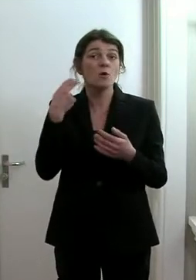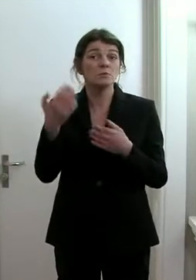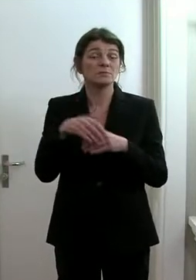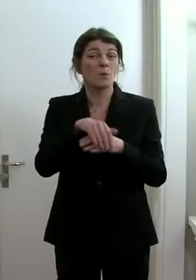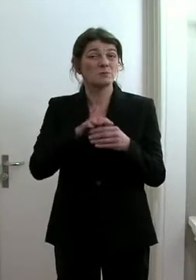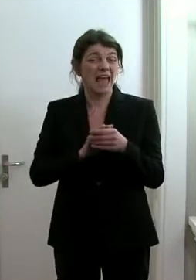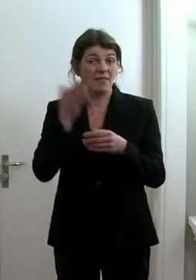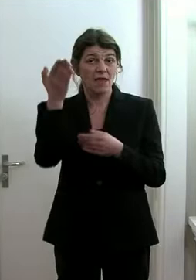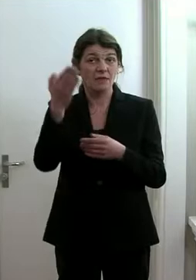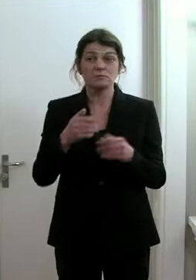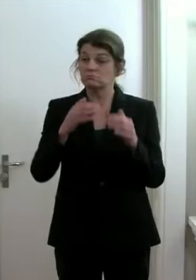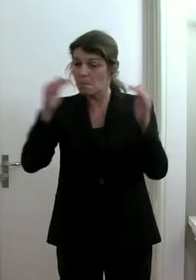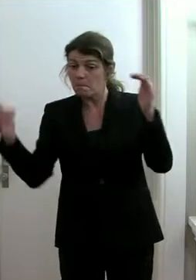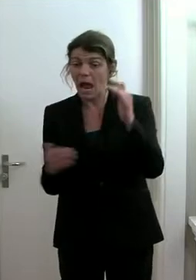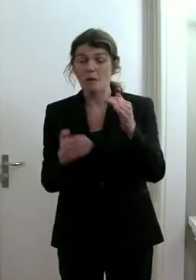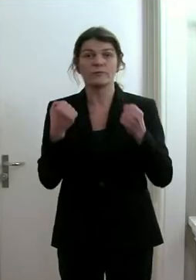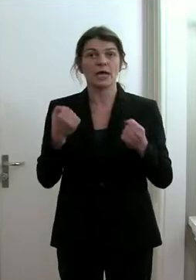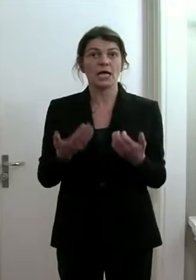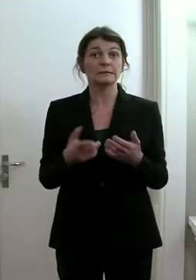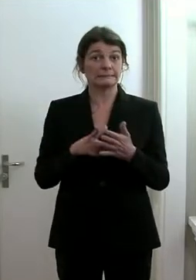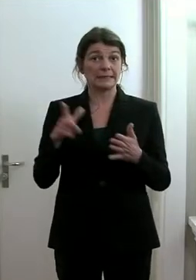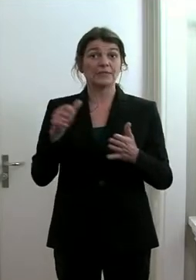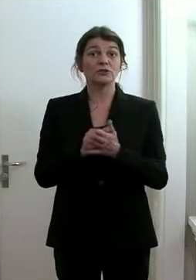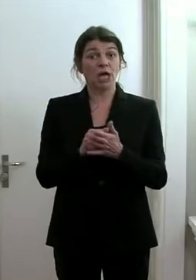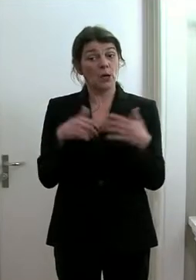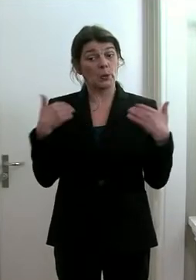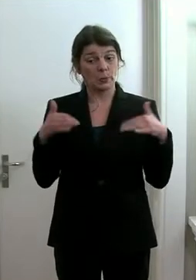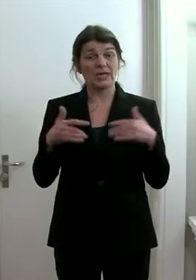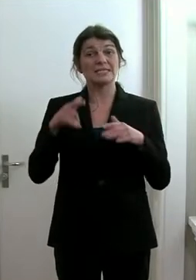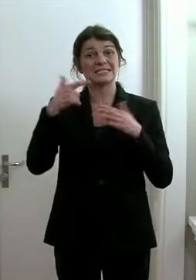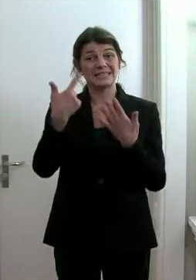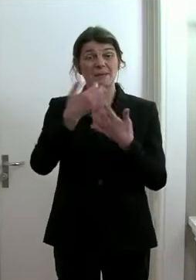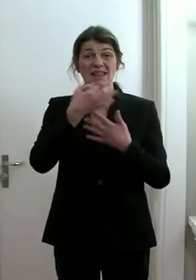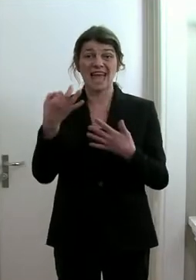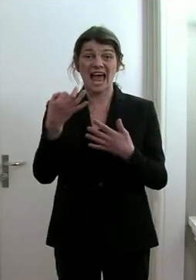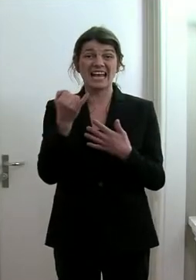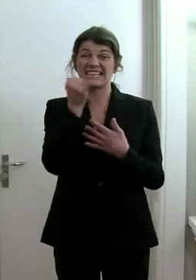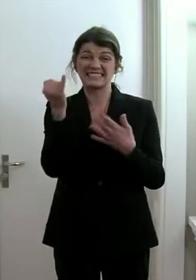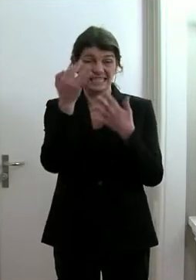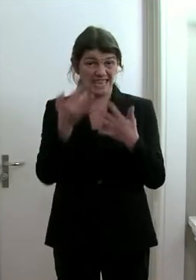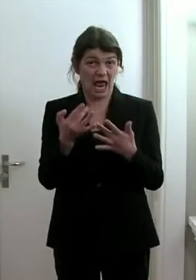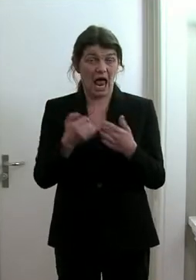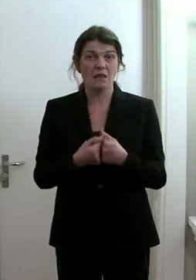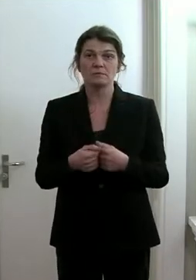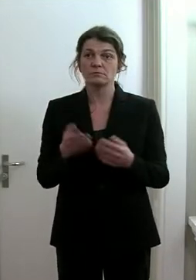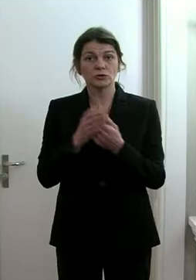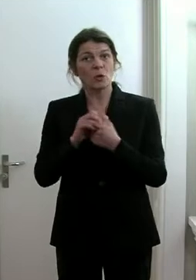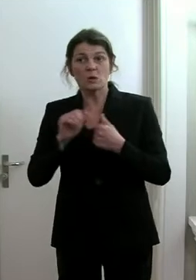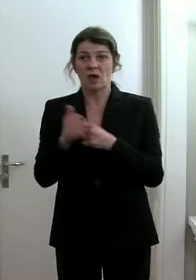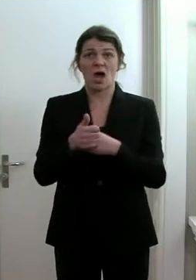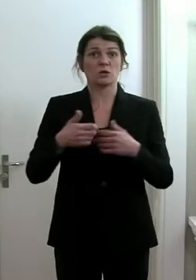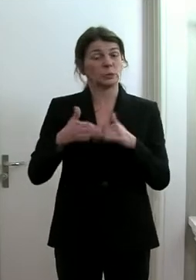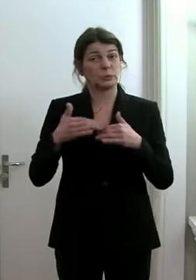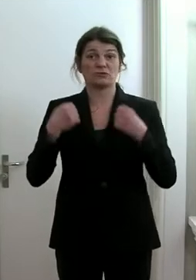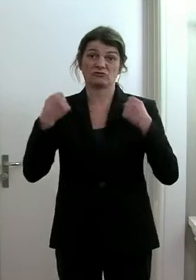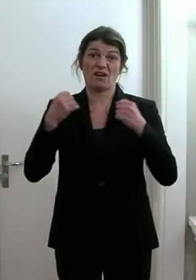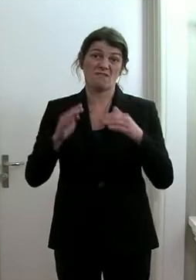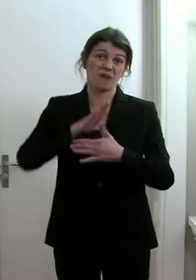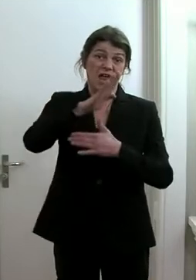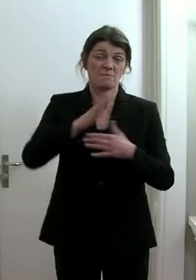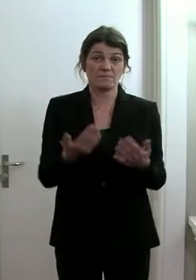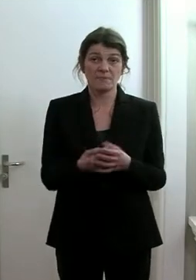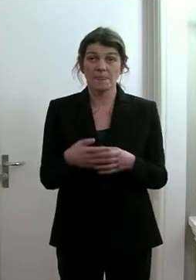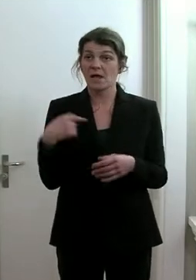liegt weit hinter uns. Also Lichtenstein hat eine Sieben-Tage-Inzidenz, die führend ist in Europa. Wir sind